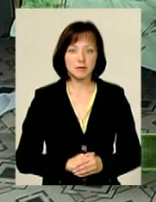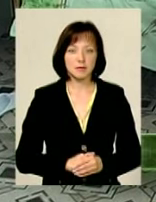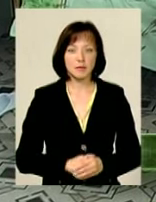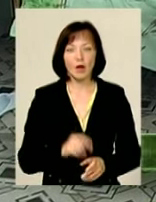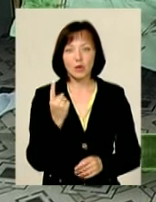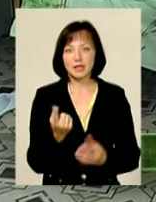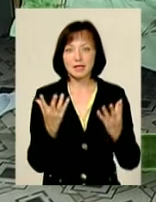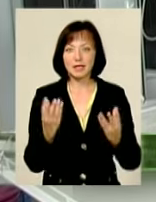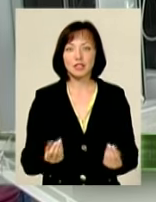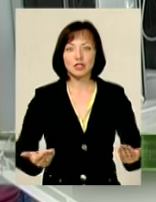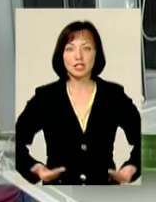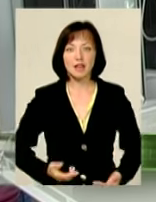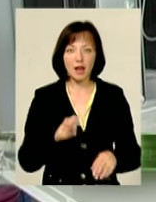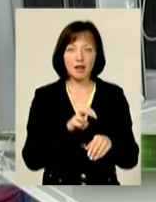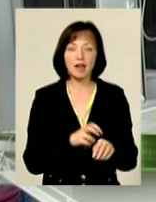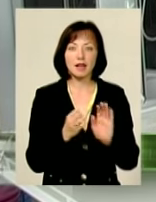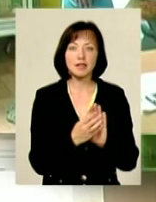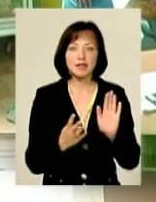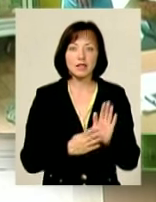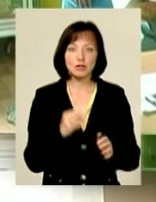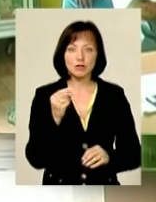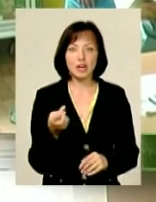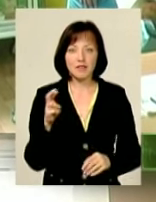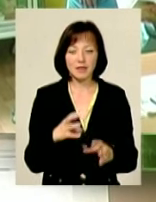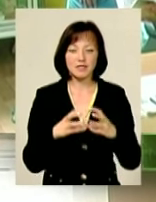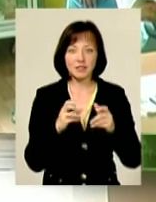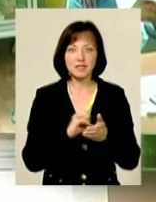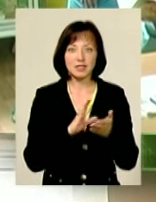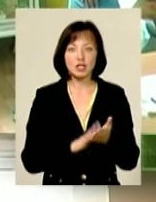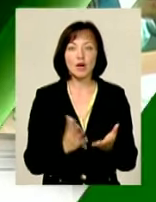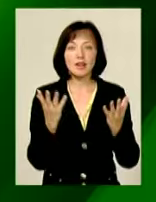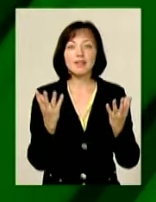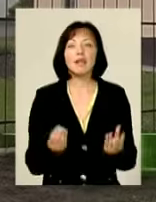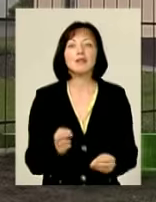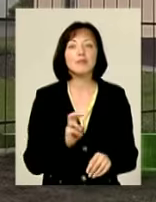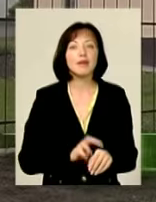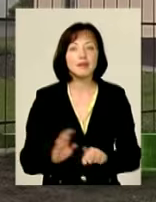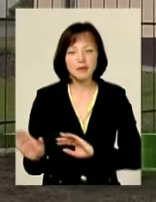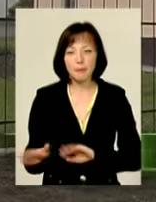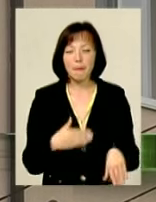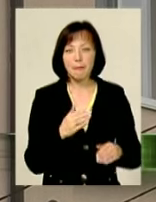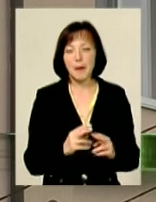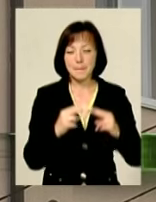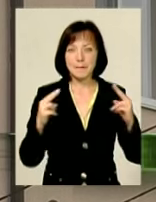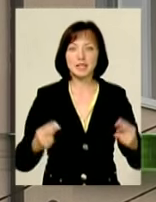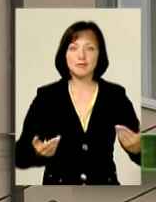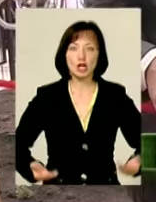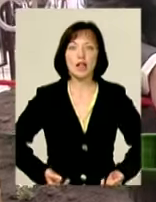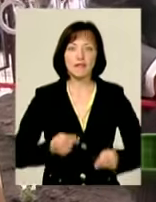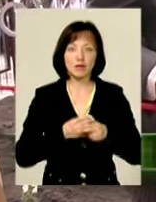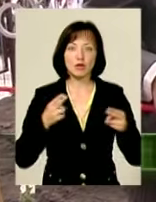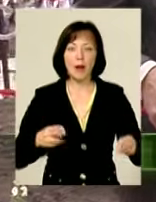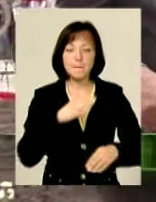Один день і життя лікаря. 19 червня у світі відзначають День медика. Міст у життя. У Дунаєвцях